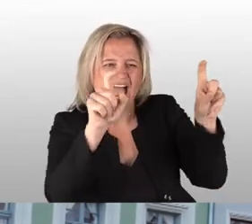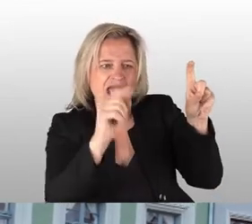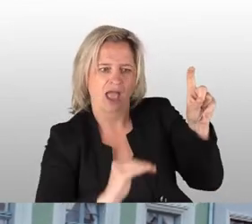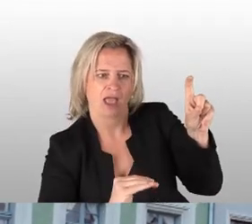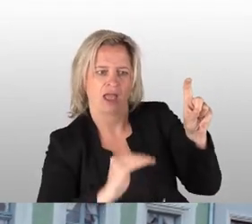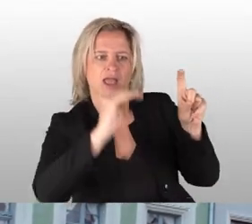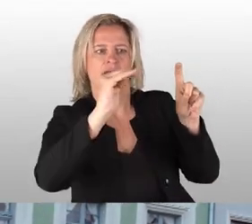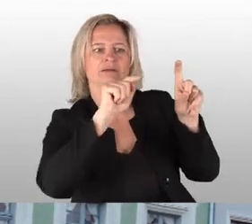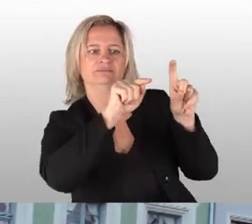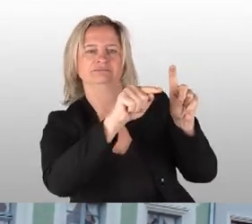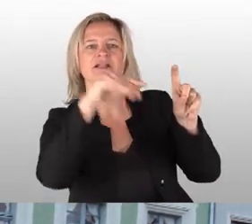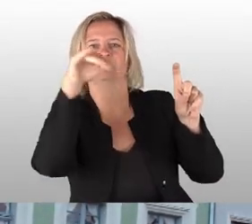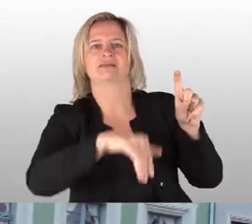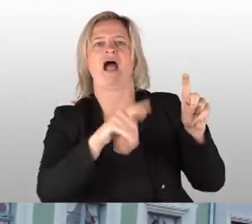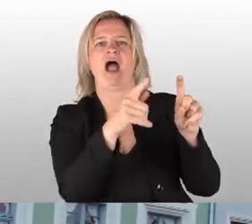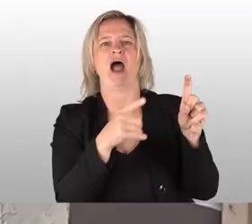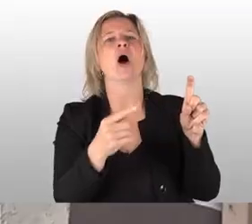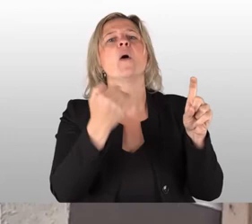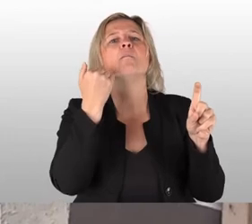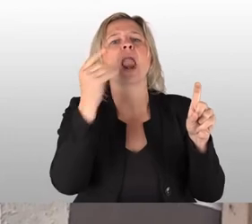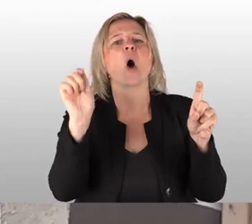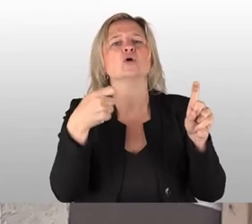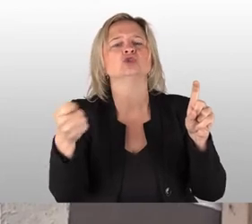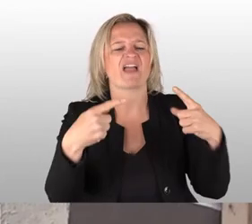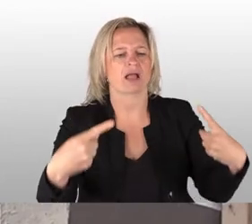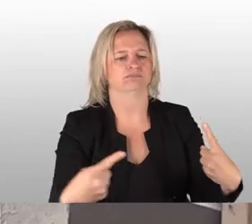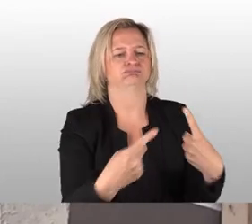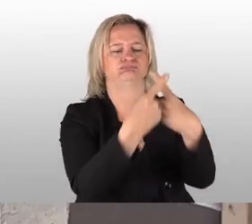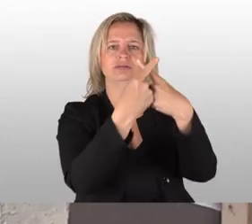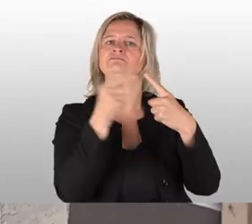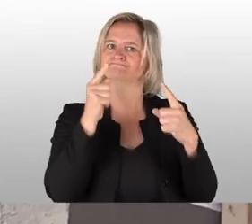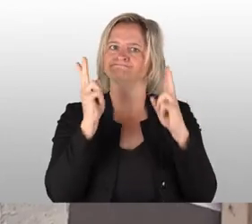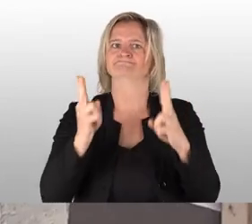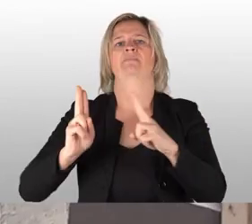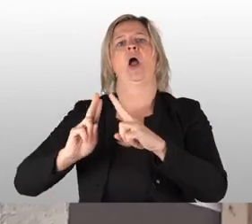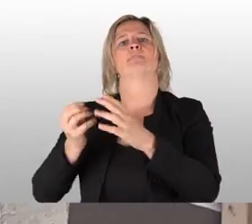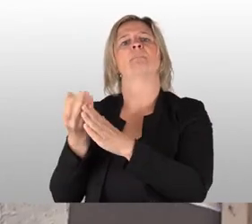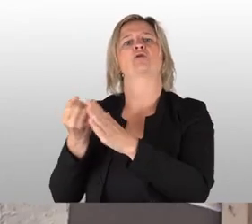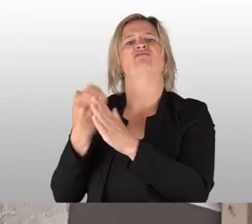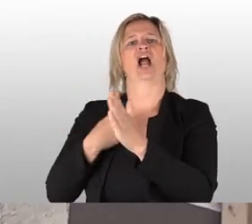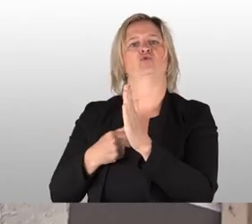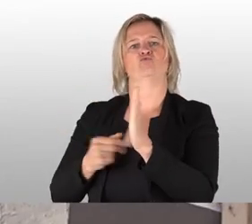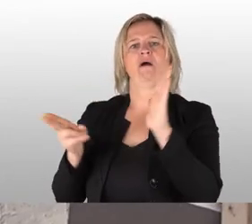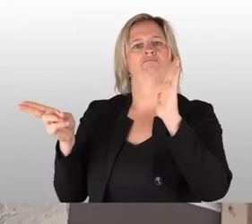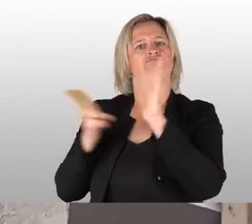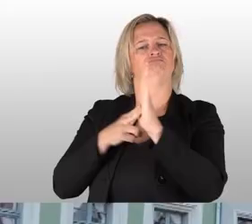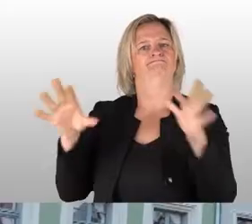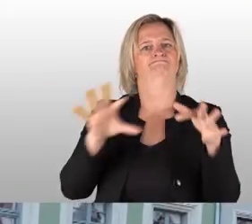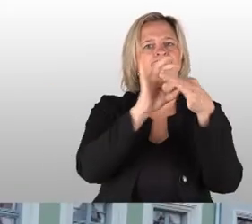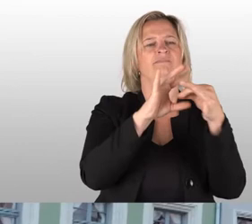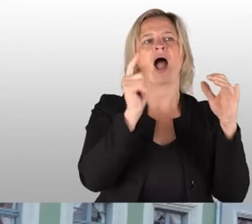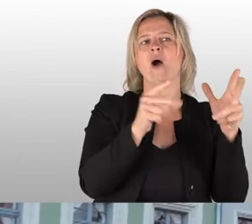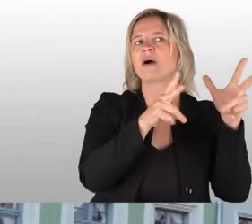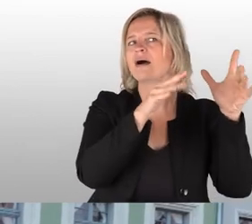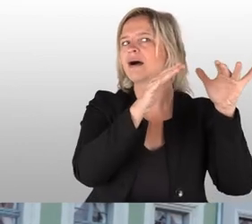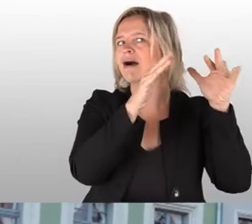Glockenreihe von unten findet man die gekreuzten blauen Schwerter, also das Markenzeichen der Manufaktur. Die Glocken sehen nicht nur gut aus,